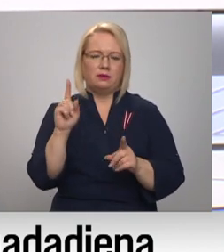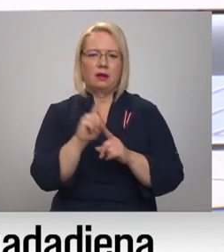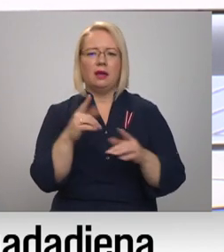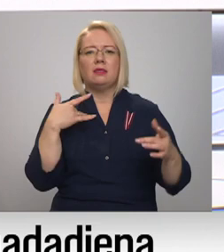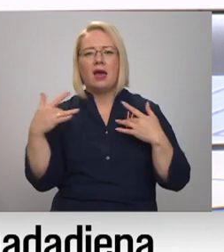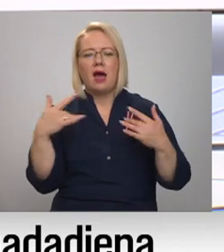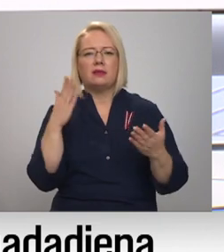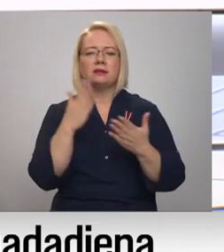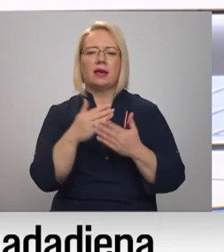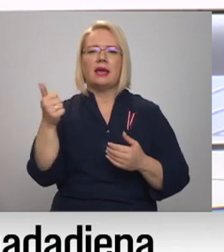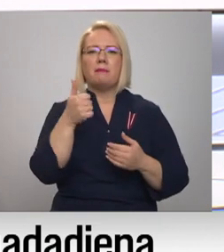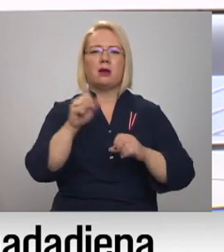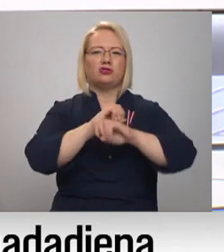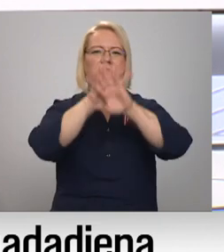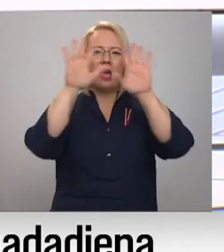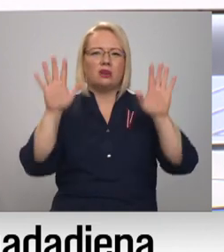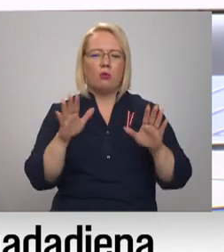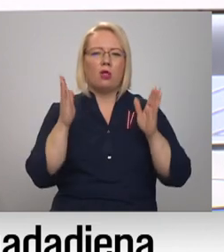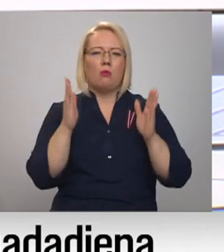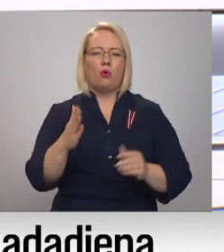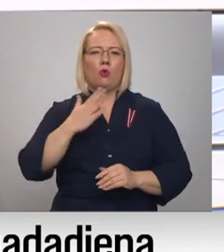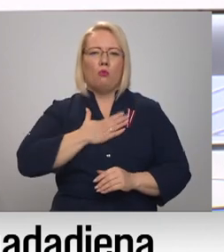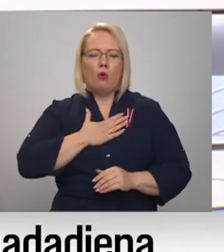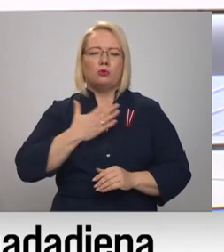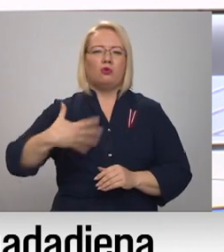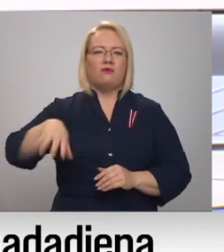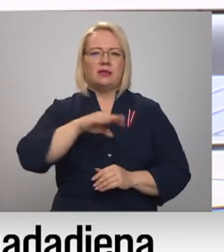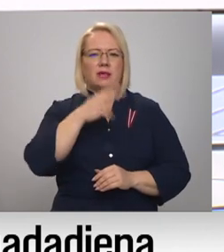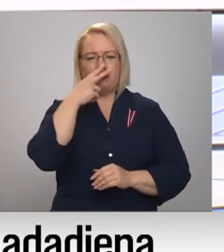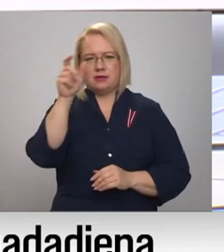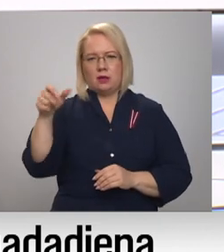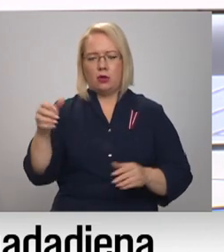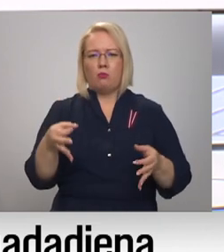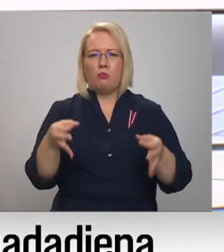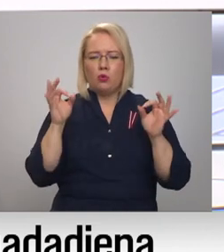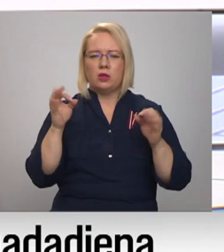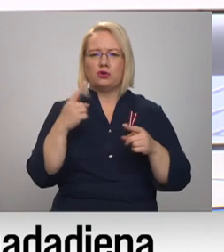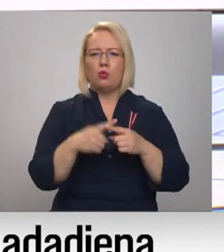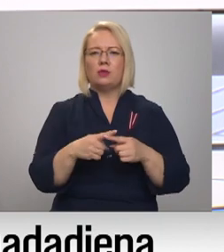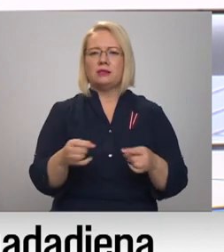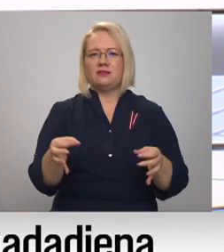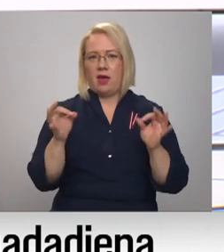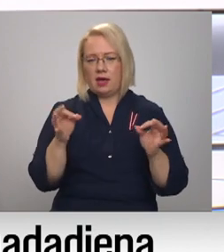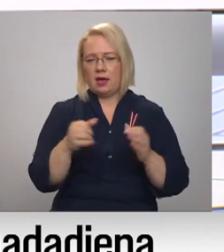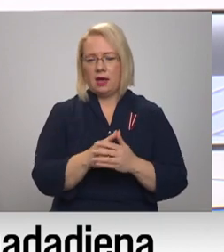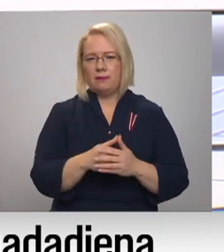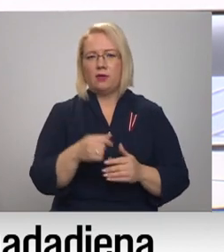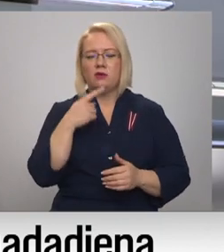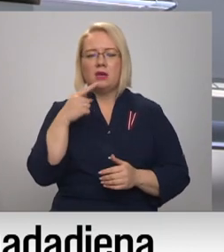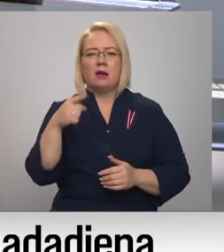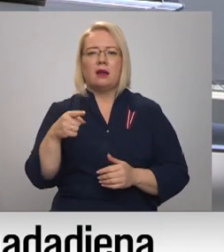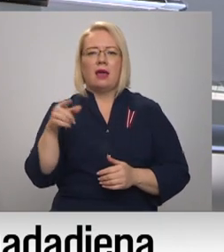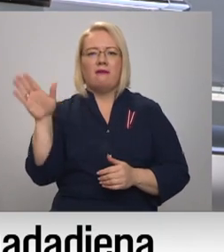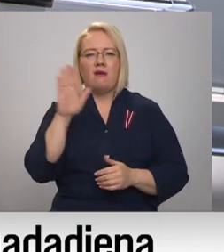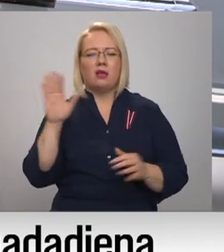tiek īpaši izgaismots, lai tas tiešām būtu mums un visiem mūsu skatītājiem būtiski un svarīgi. Arī valsts jubilejas koncerti vienmēr